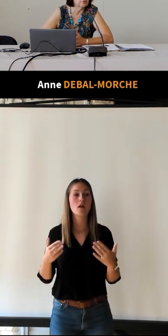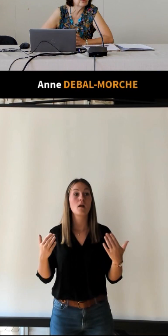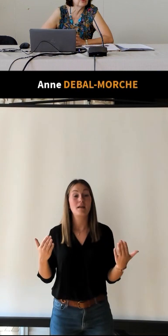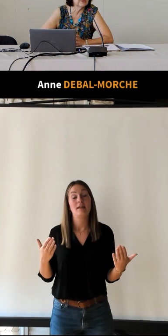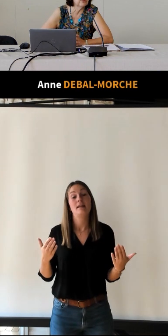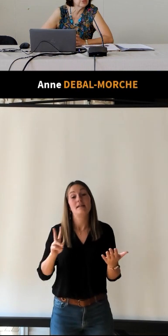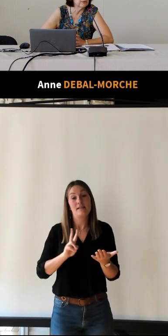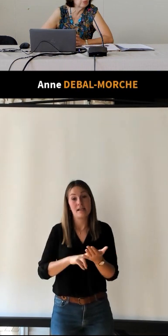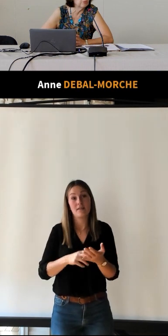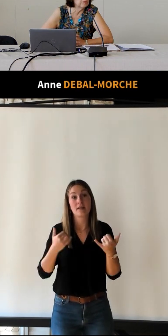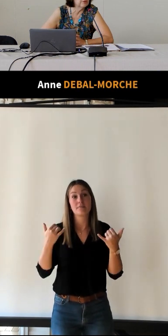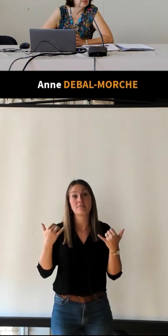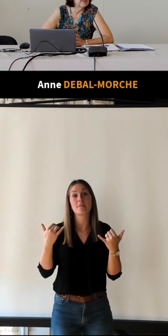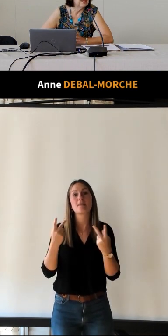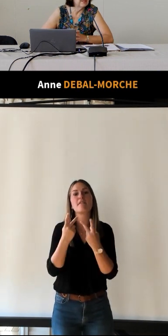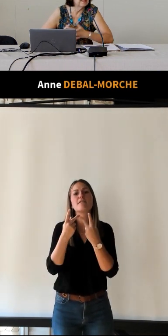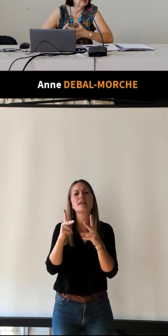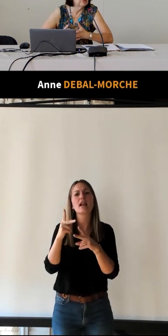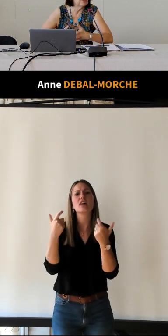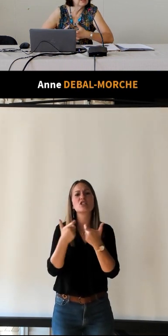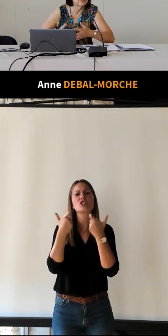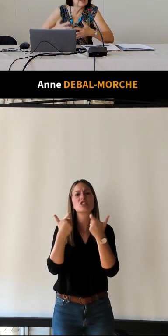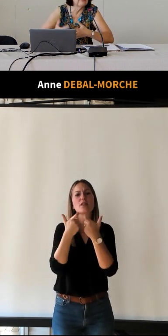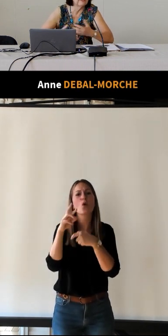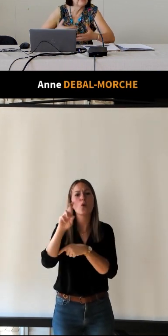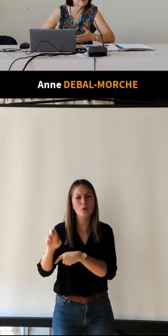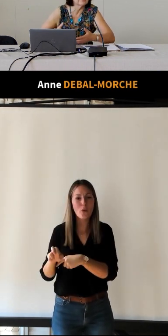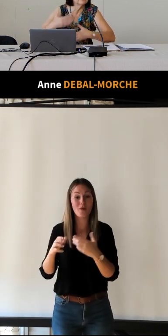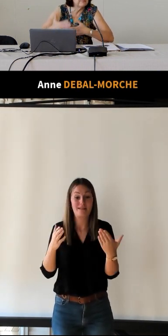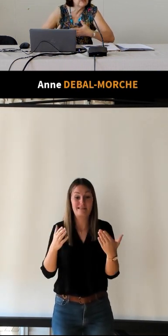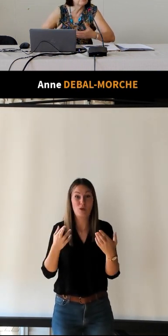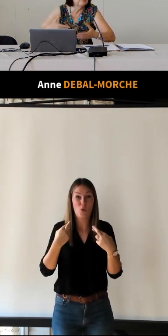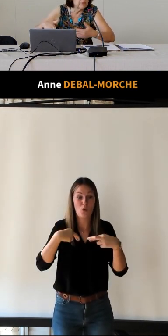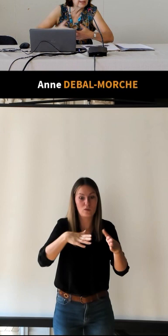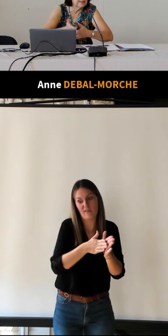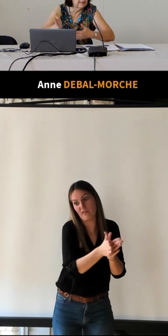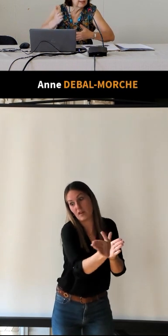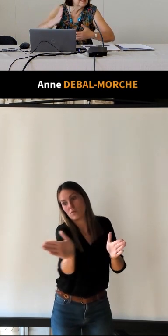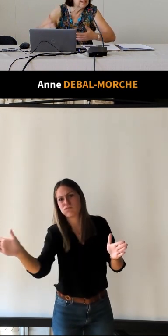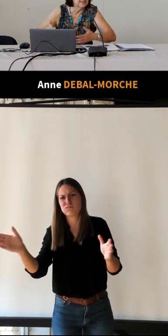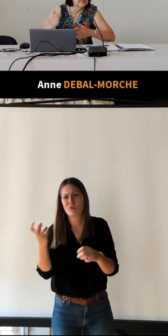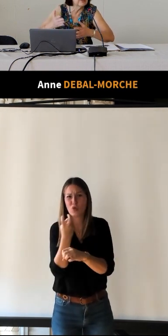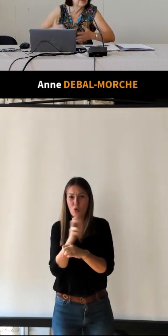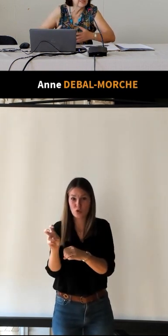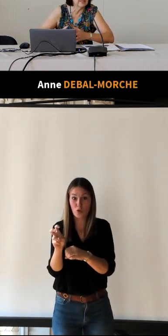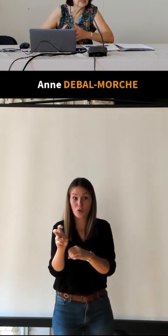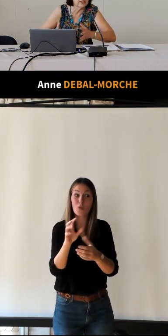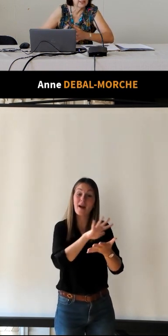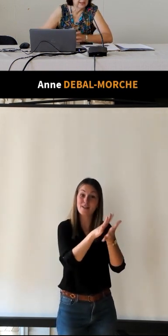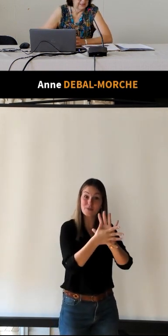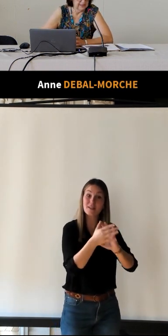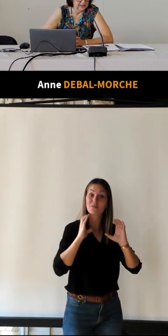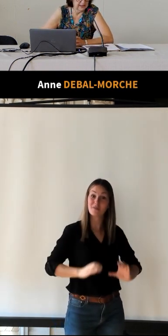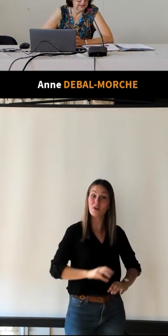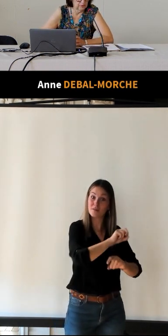dangereux du côté de Château-Renaud et le Touring Club va financer des panneaux pour aider à signaler ce virage